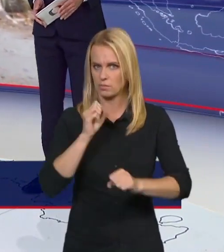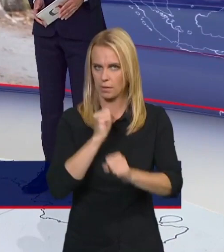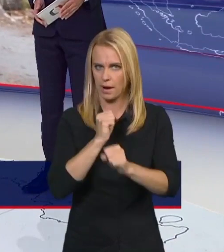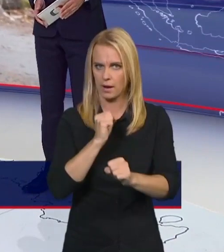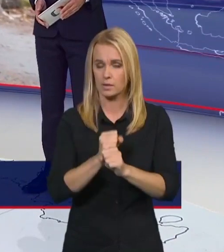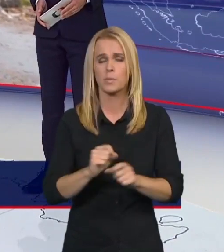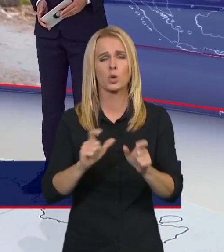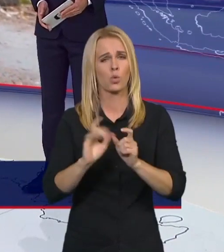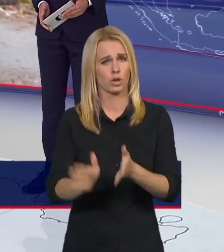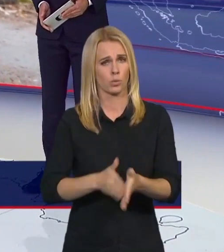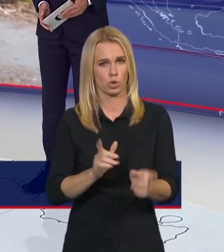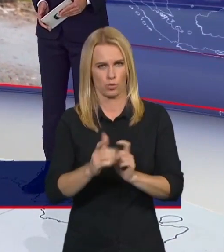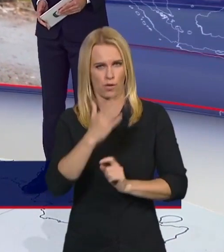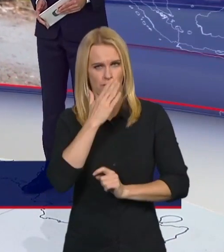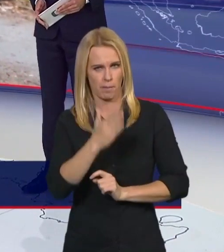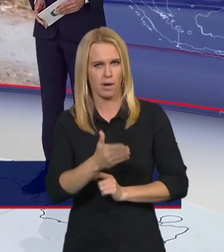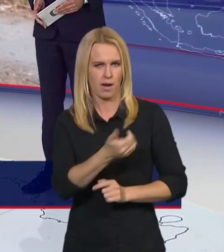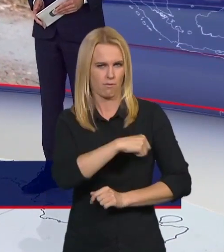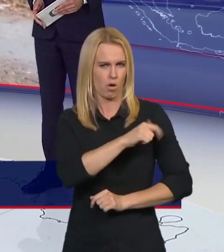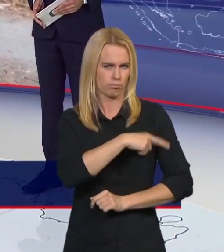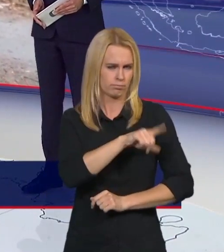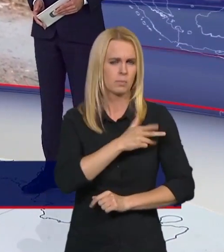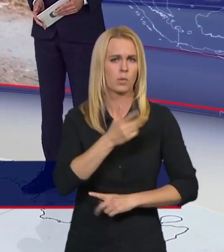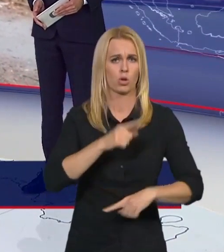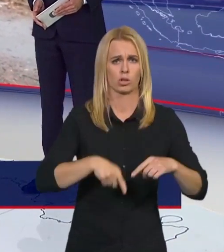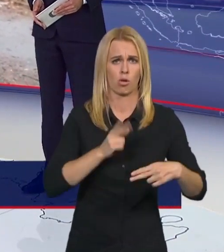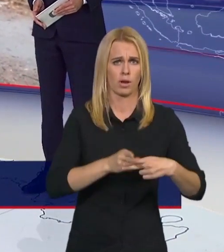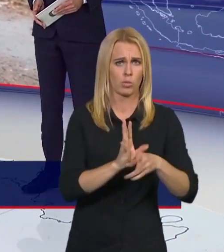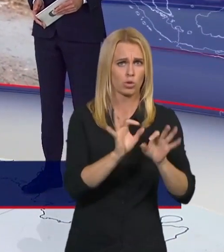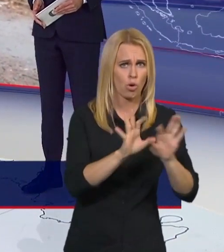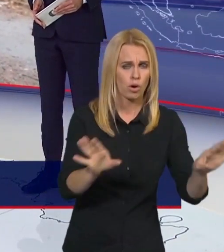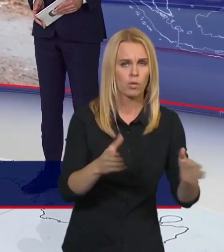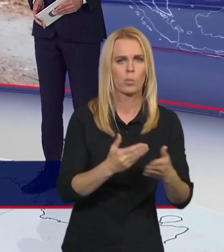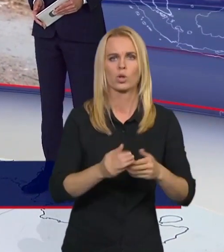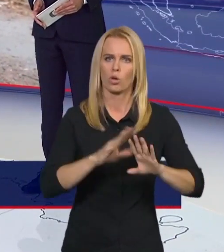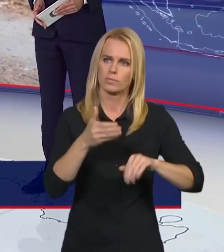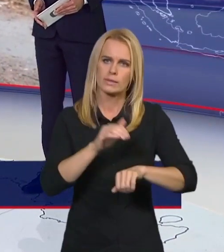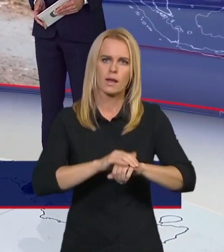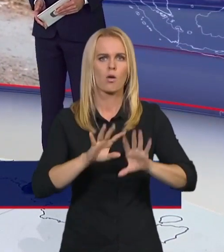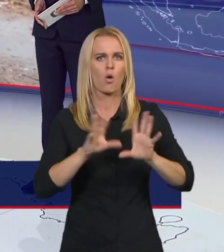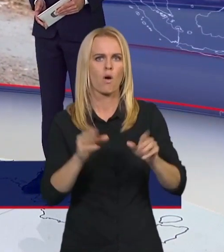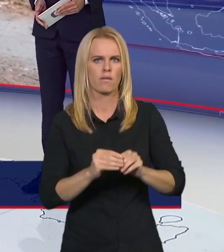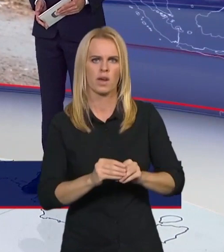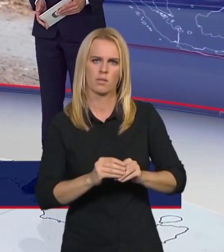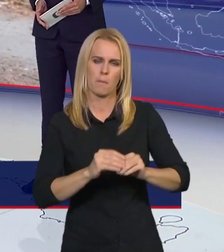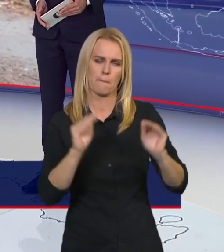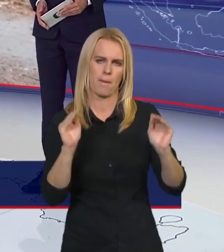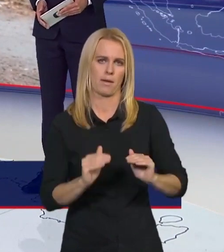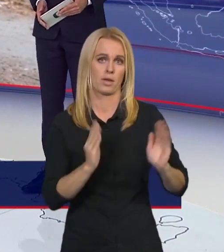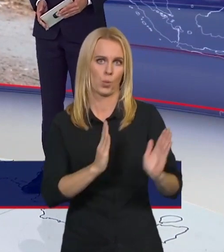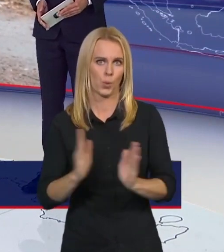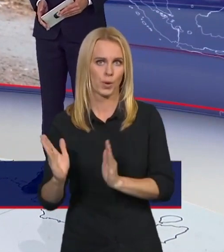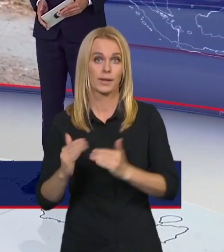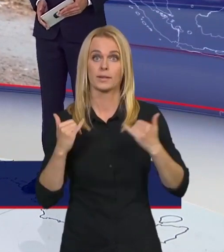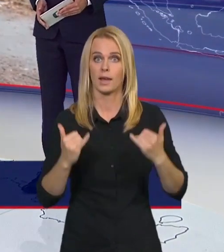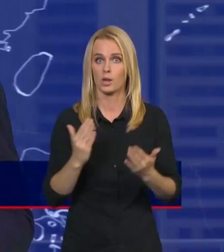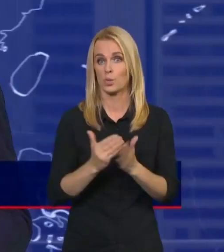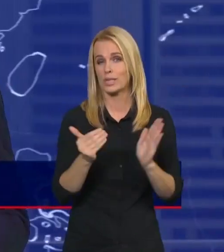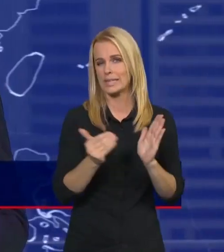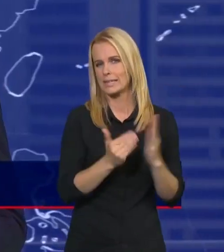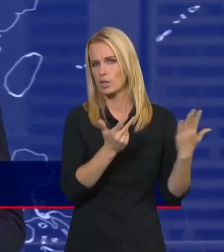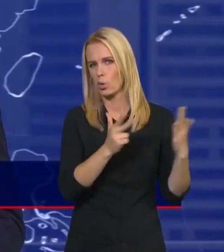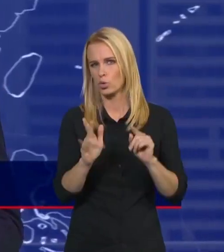rok ovlivnila covidová opatření a úklidů bylo na jaře méně. Přesto se podařilo zorganizovat už víc než 1800 akcí.